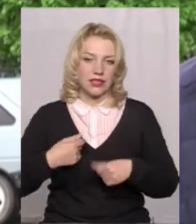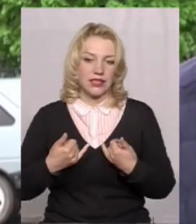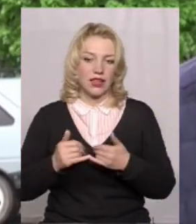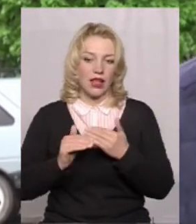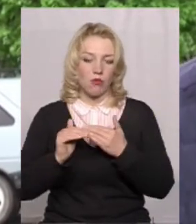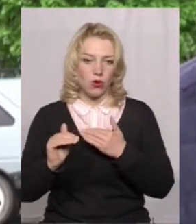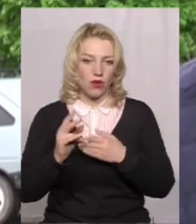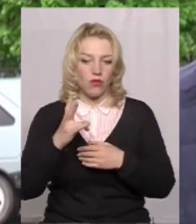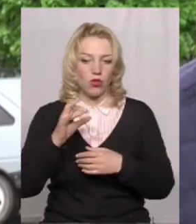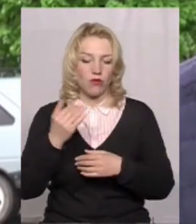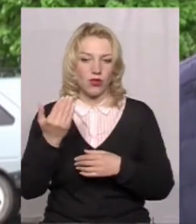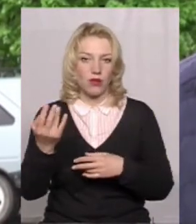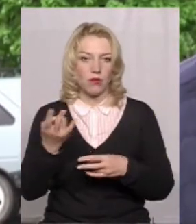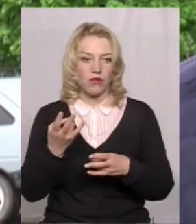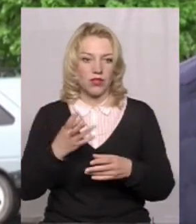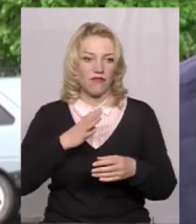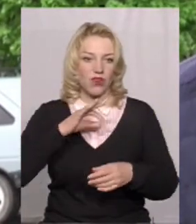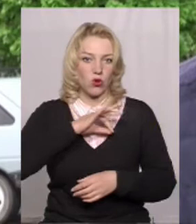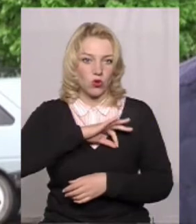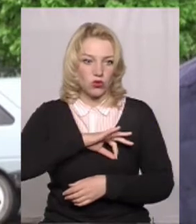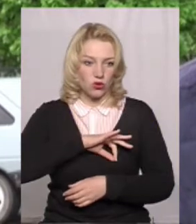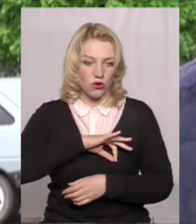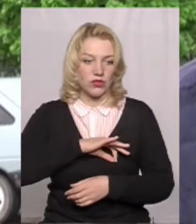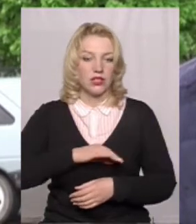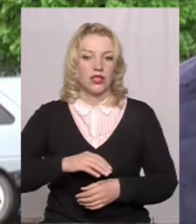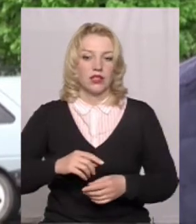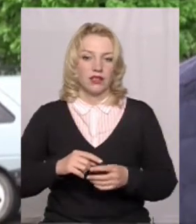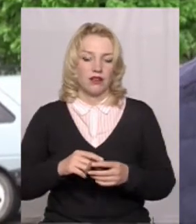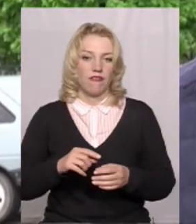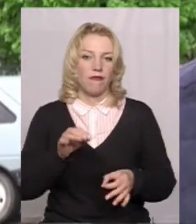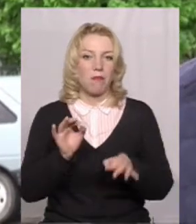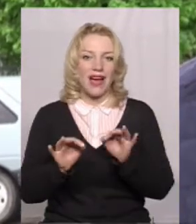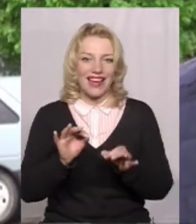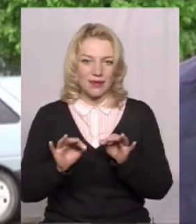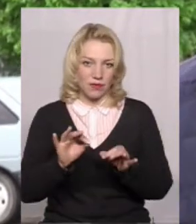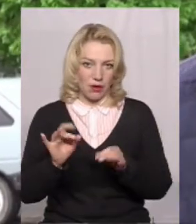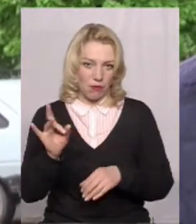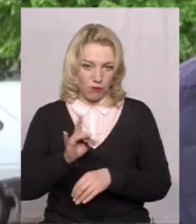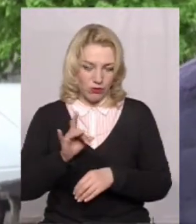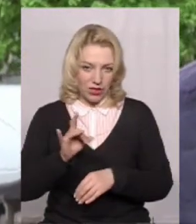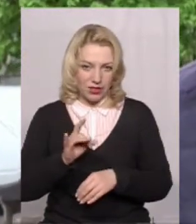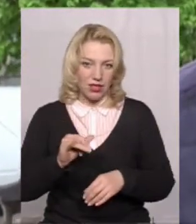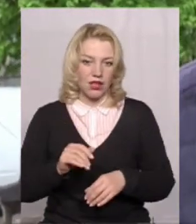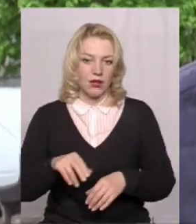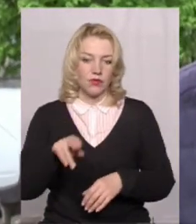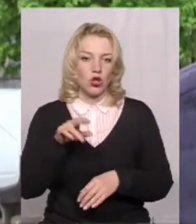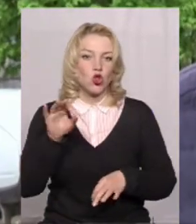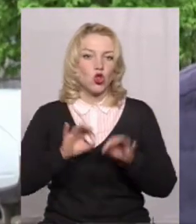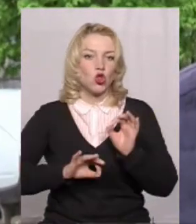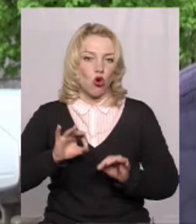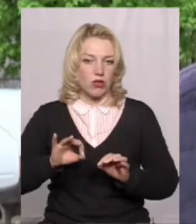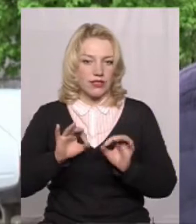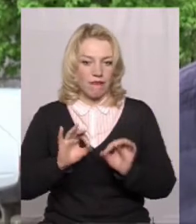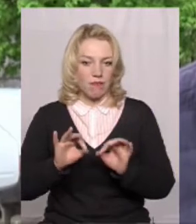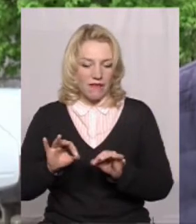використовуватися в певній мірі, в певній дозі і з